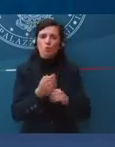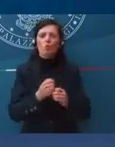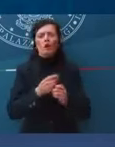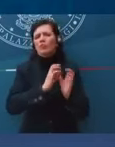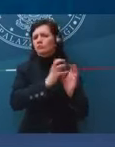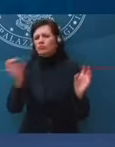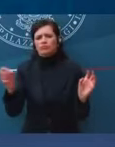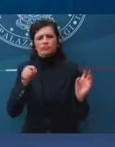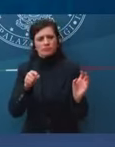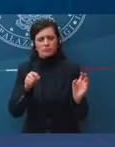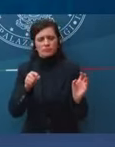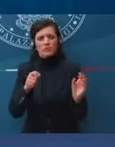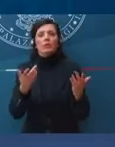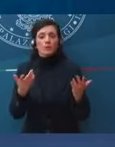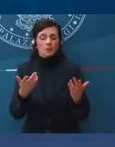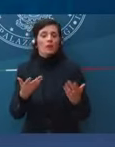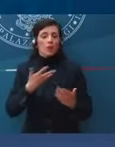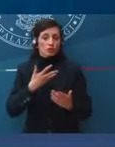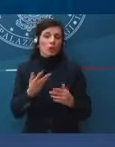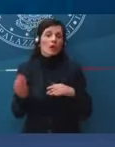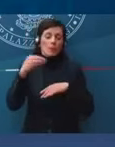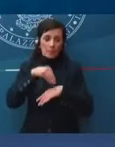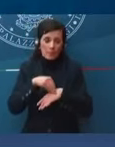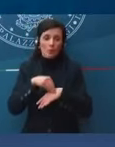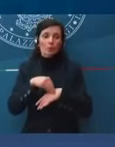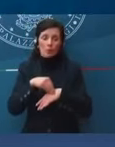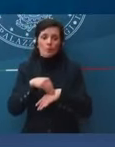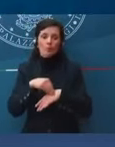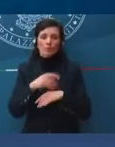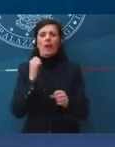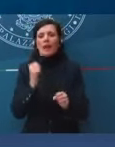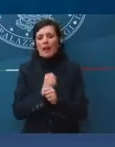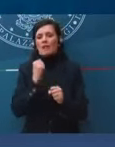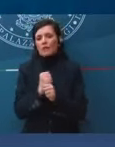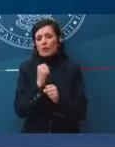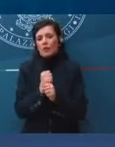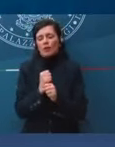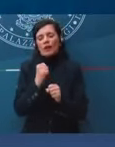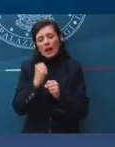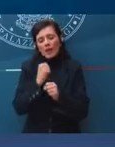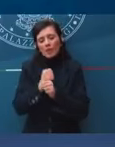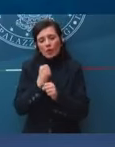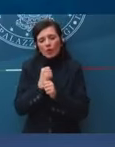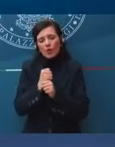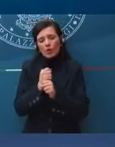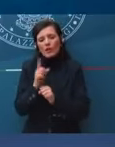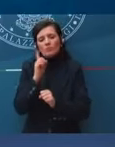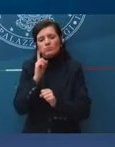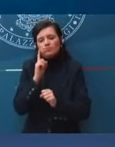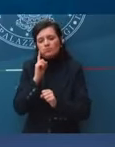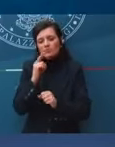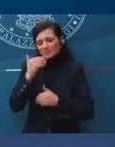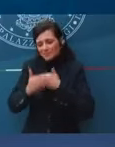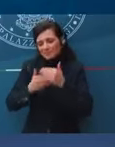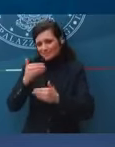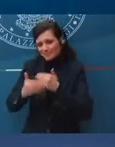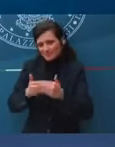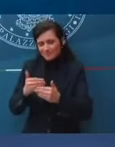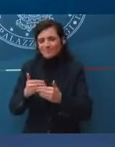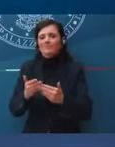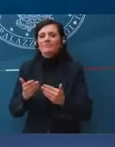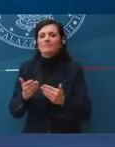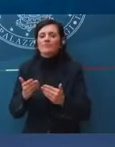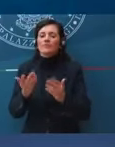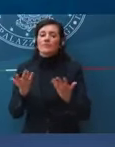così via. Quindi, e poi ci sono, come dire, i lavori tradizionali, i cantieri tradizionali. Quindi, su questo,